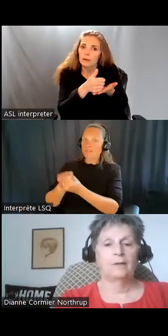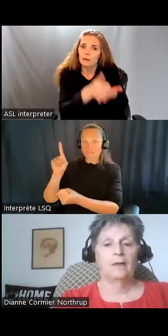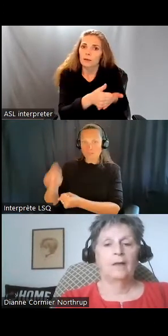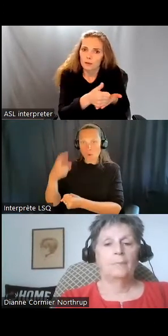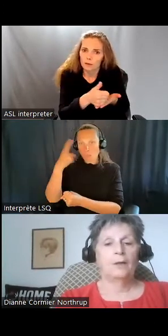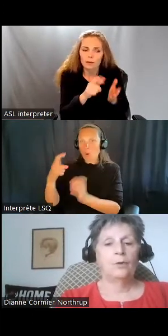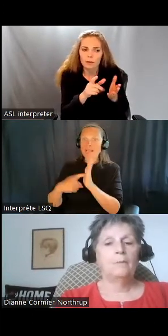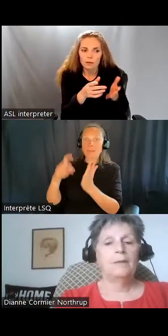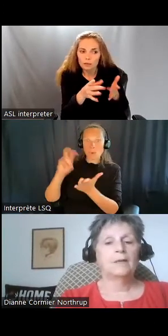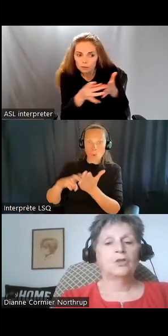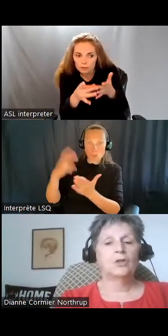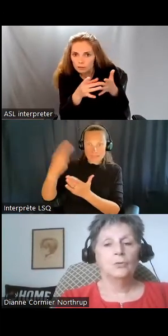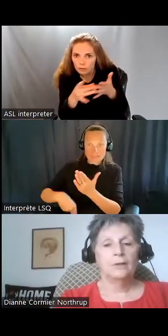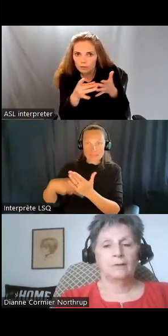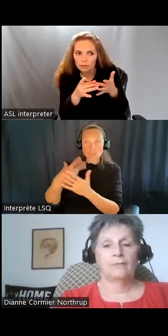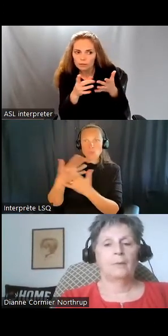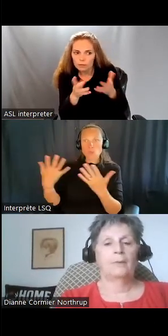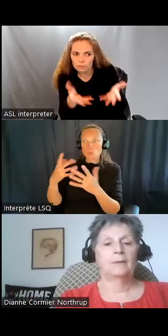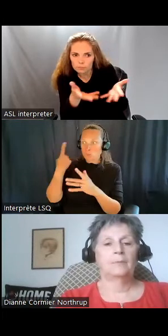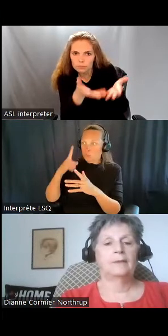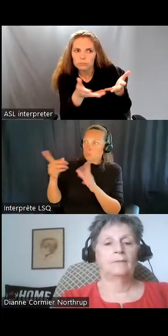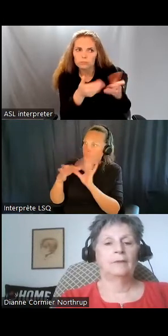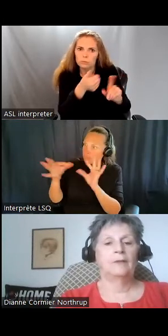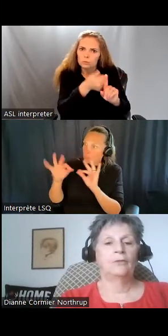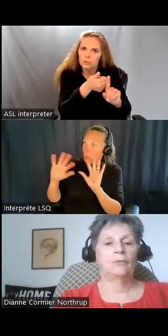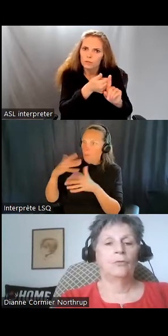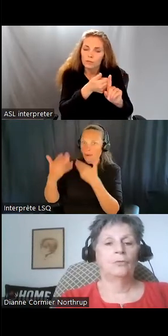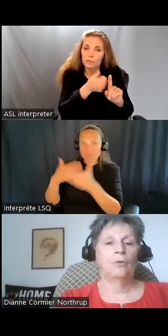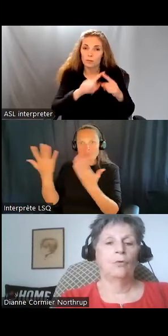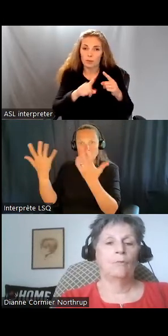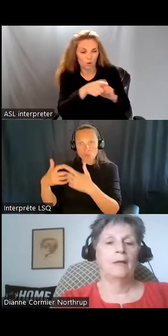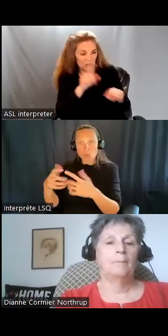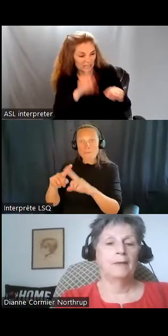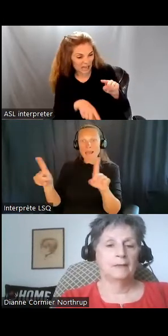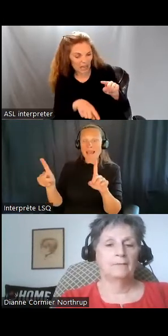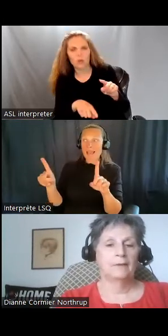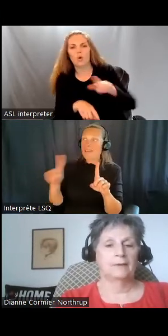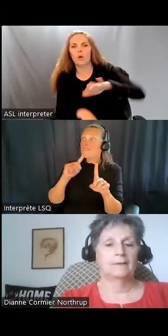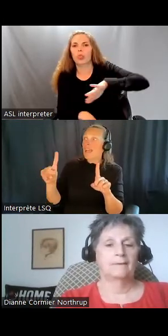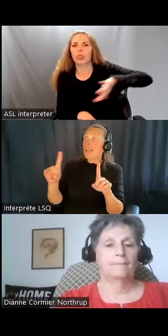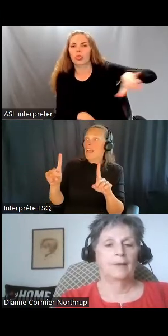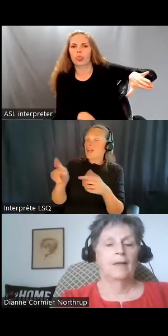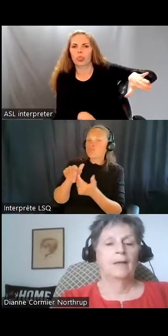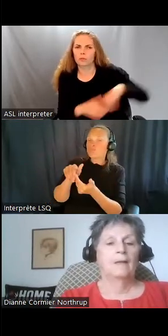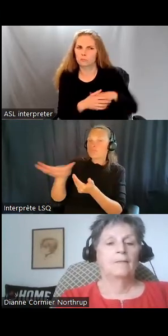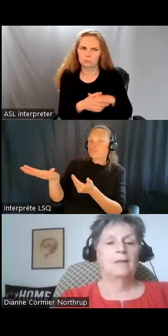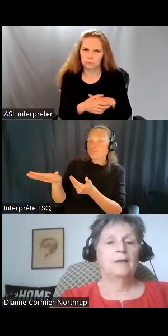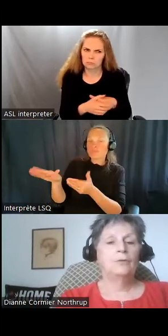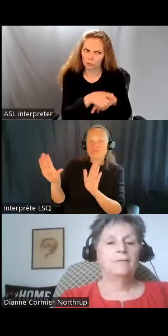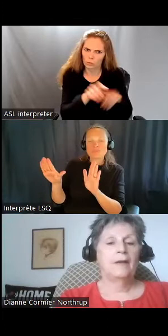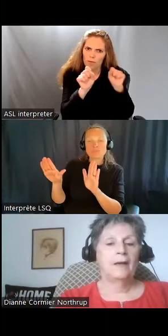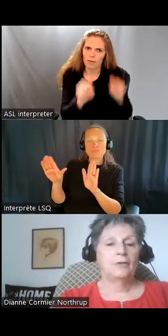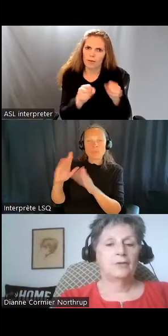signer un contrat ou pour diriger le soutien, mais elles ne seraient pas exclues de tout ce système et ce